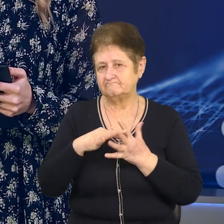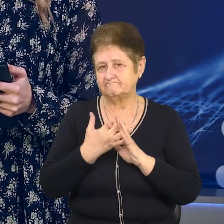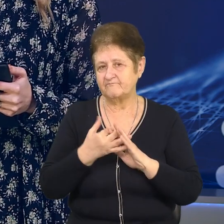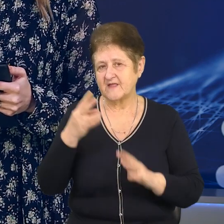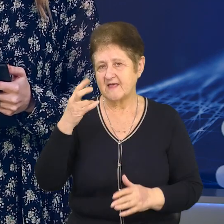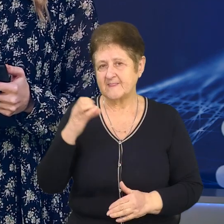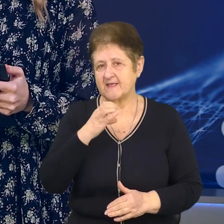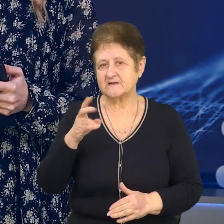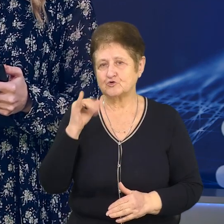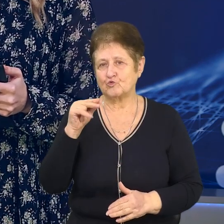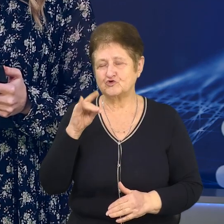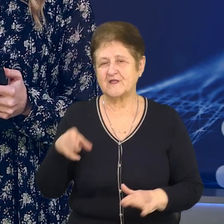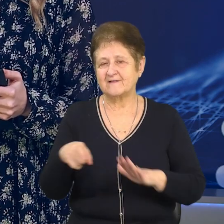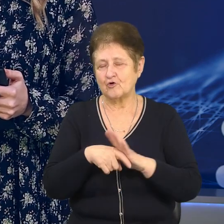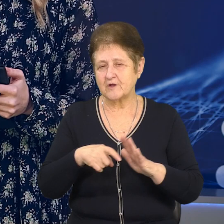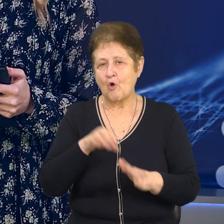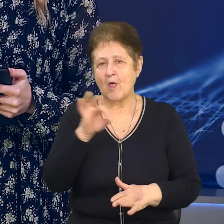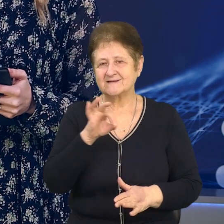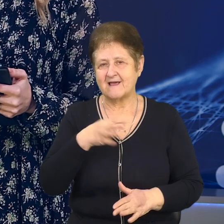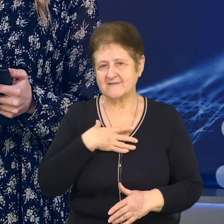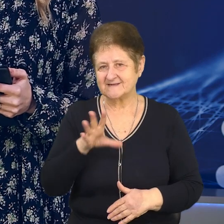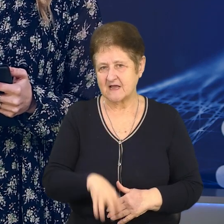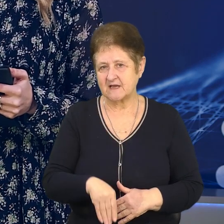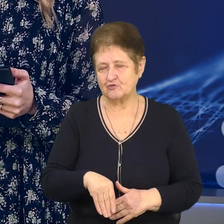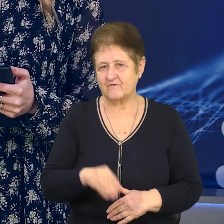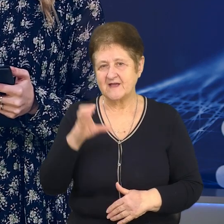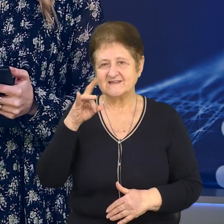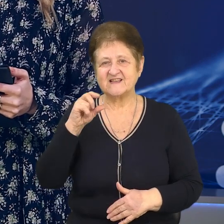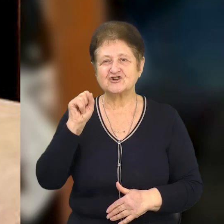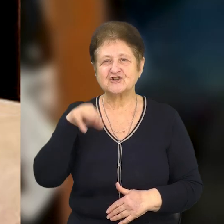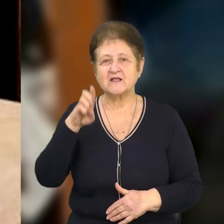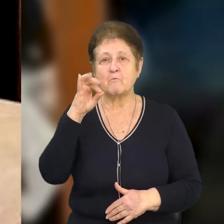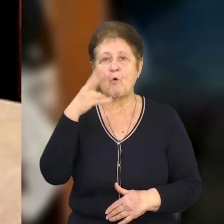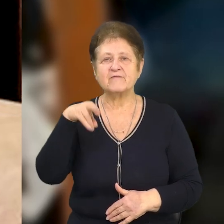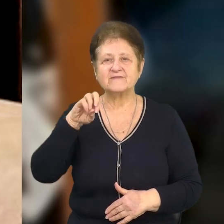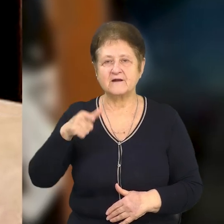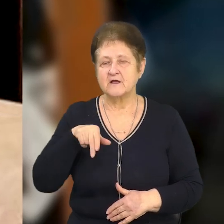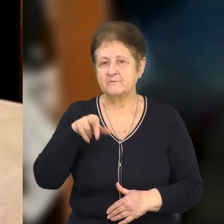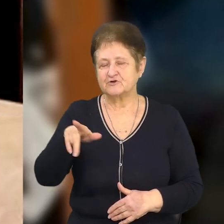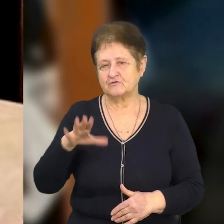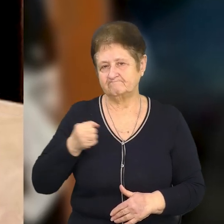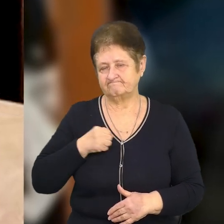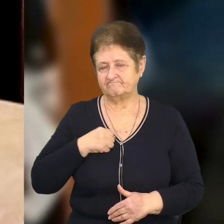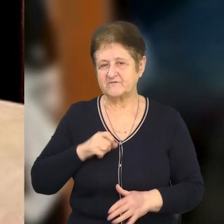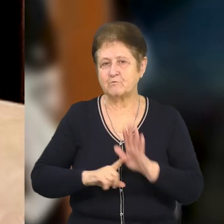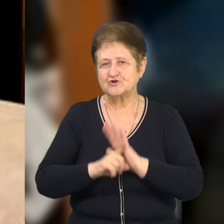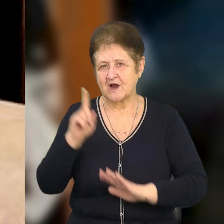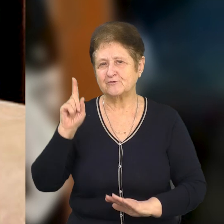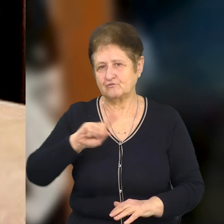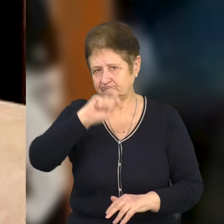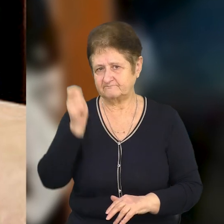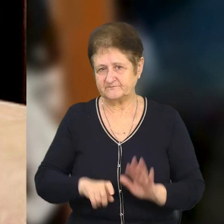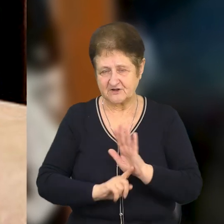Нескучнин на Донеччині Олександр загинув. Сержант Богдан Бондар пішов у лаву Збройних сил з початку повномасштабного